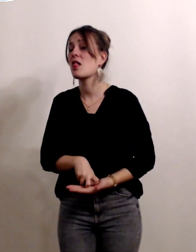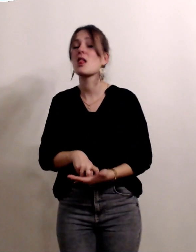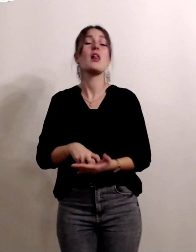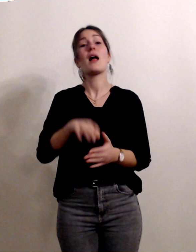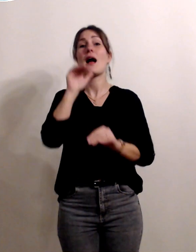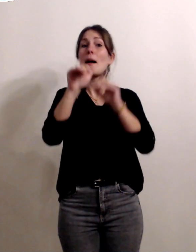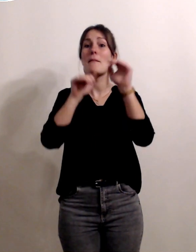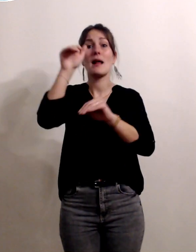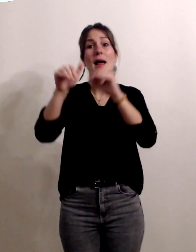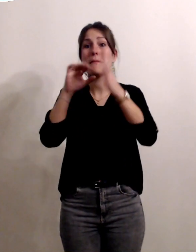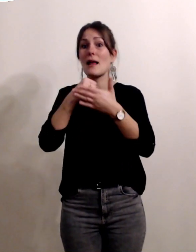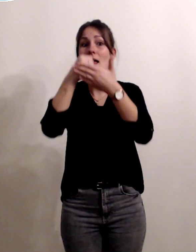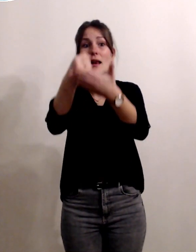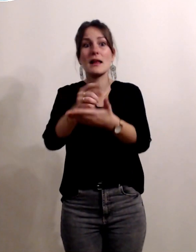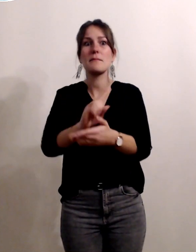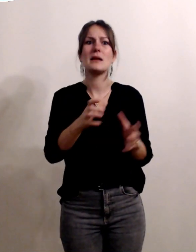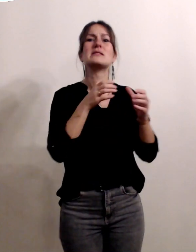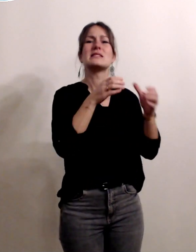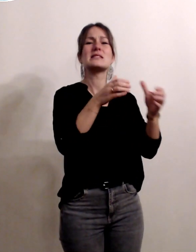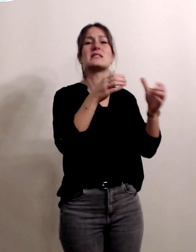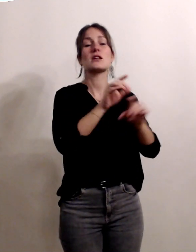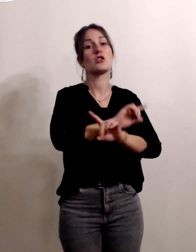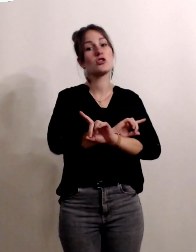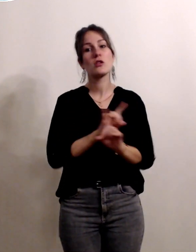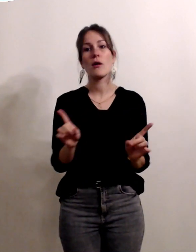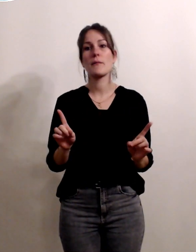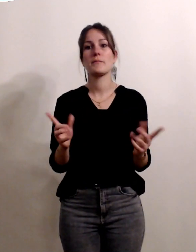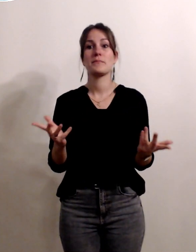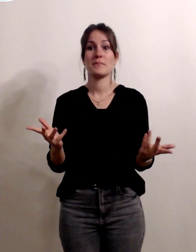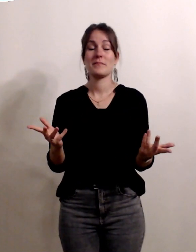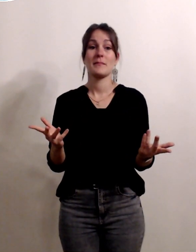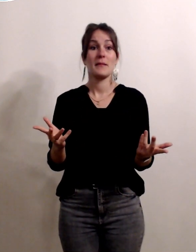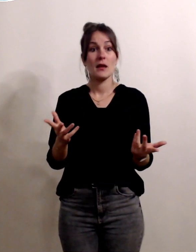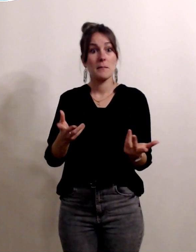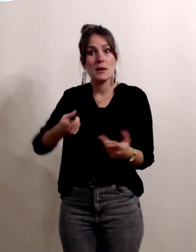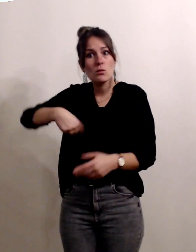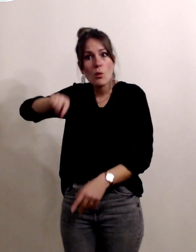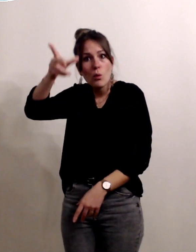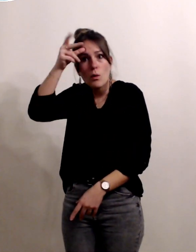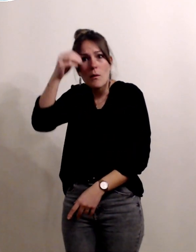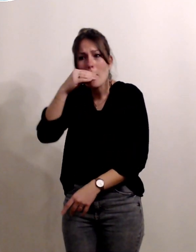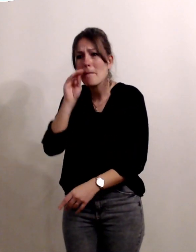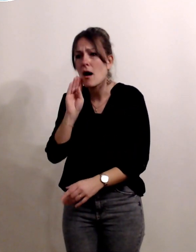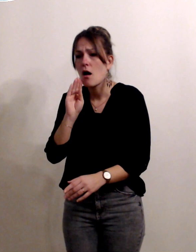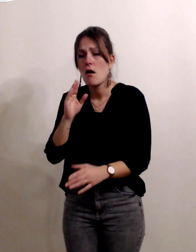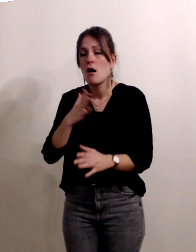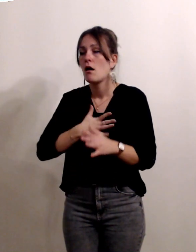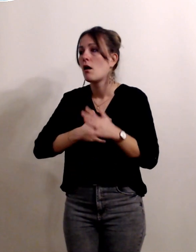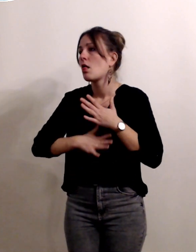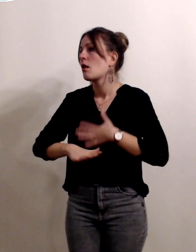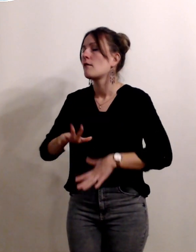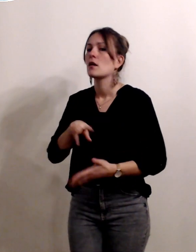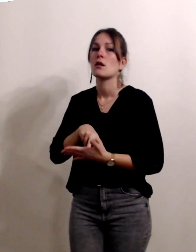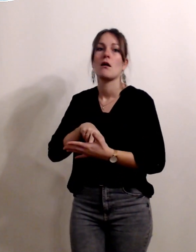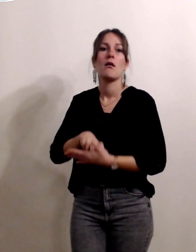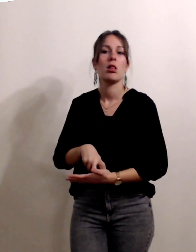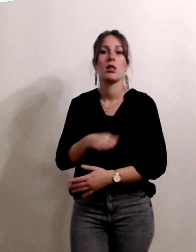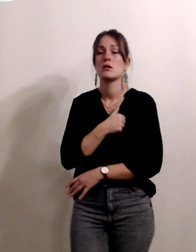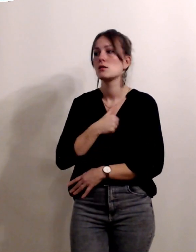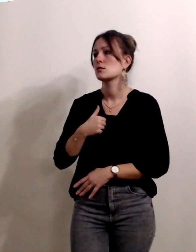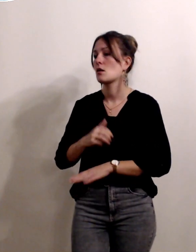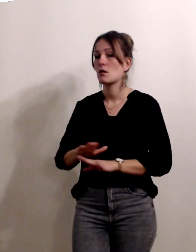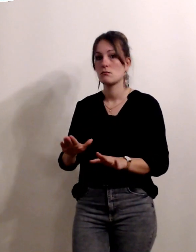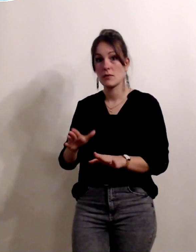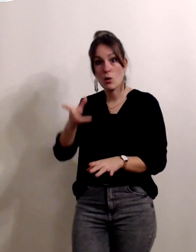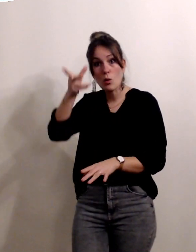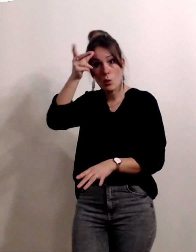ne se secouez pas voilà mais on peut entendre que des parents soient fatigués et se sentent seuls